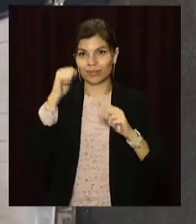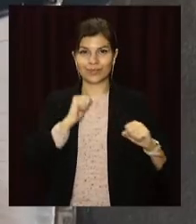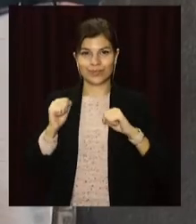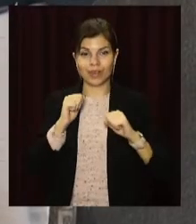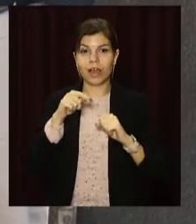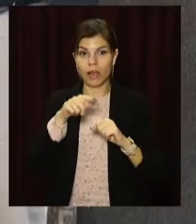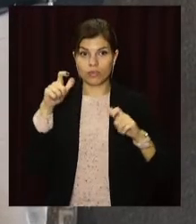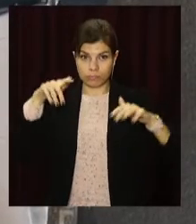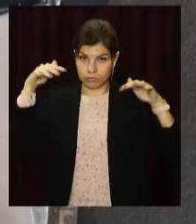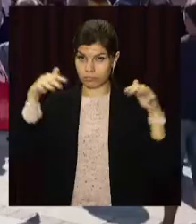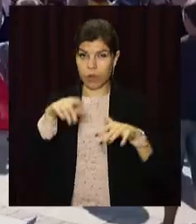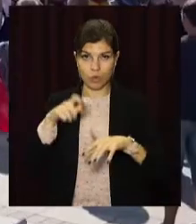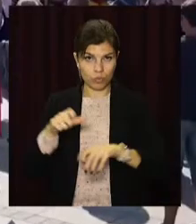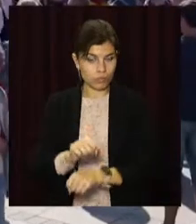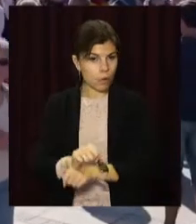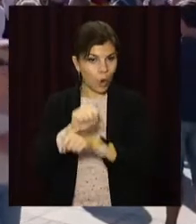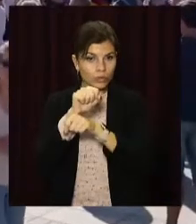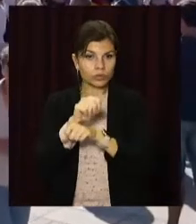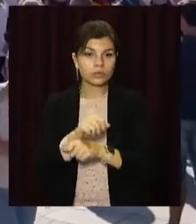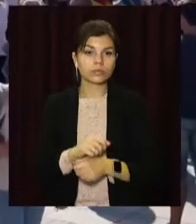,5 тисячі протестувальників.